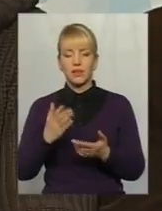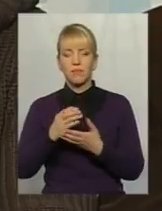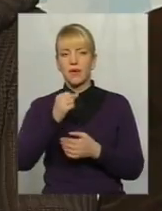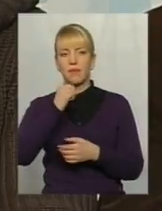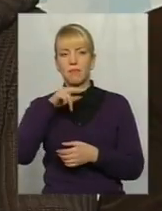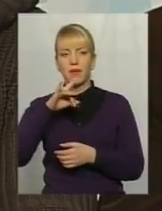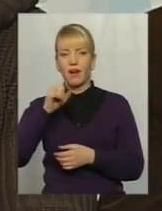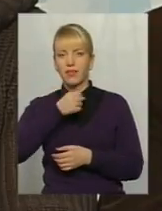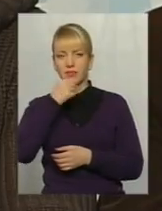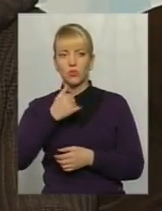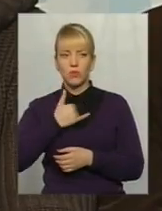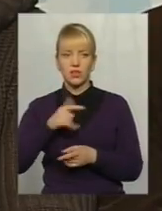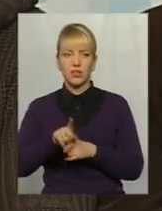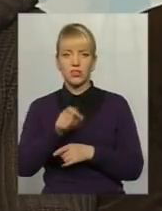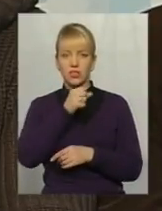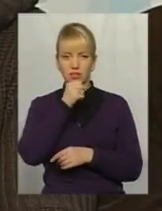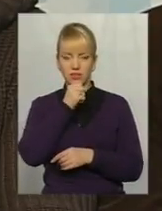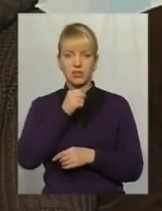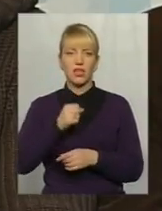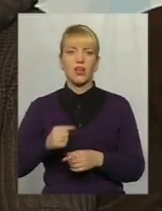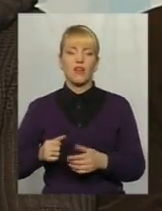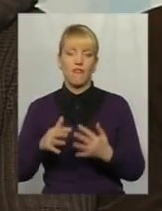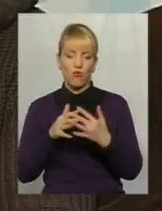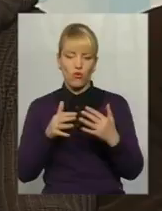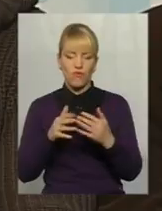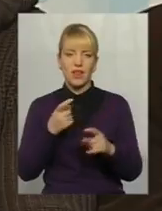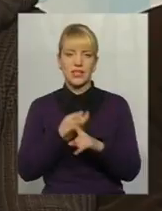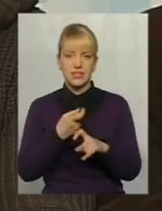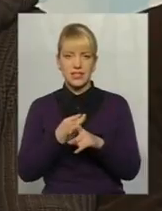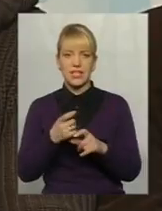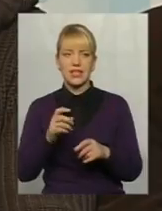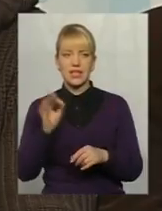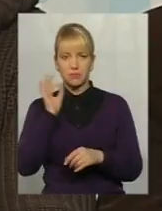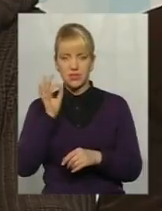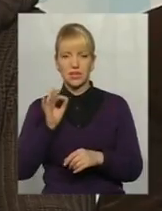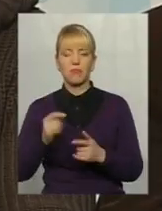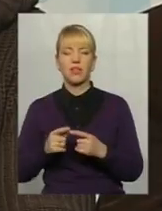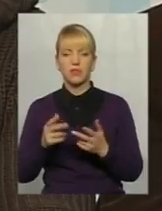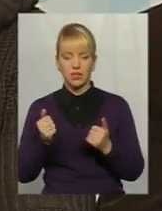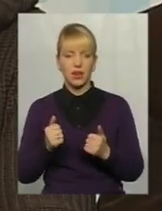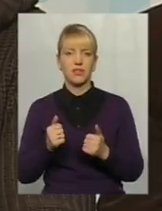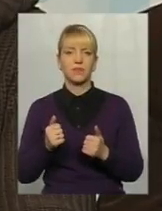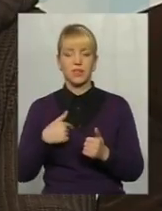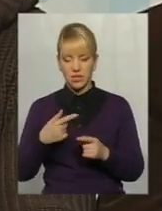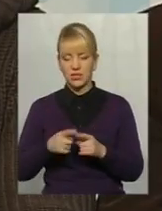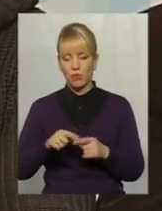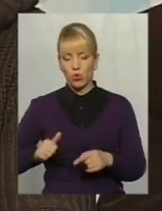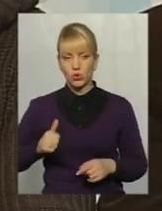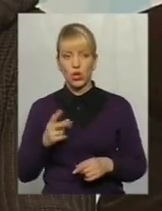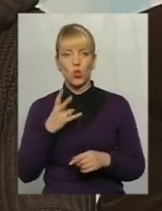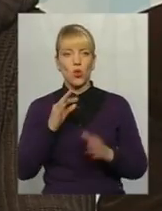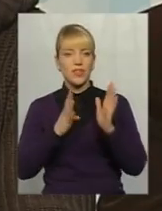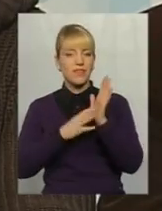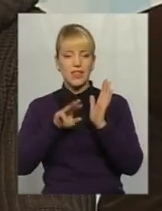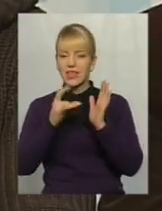теж два діди воювали. Я цим горжуся. Відповідно, з німцями воювали. Вони проти німців мають це на увазі. Але 9 травня ніхто не